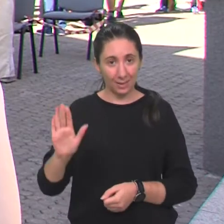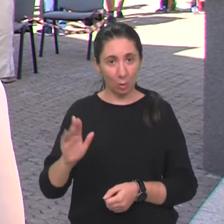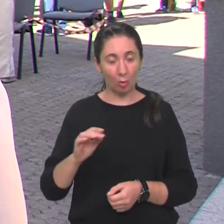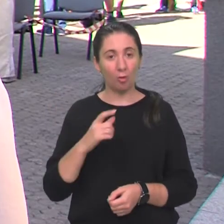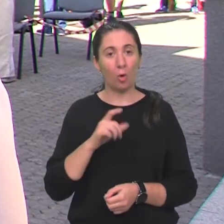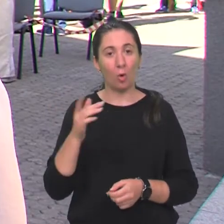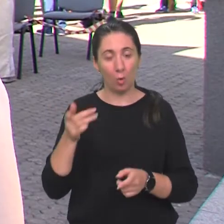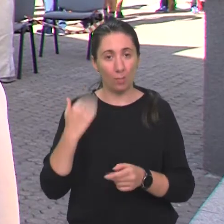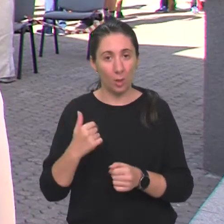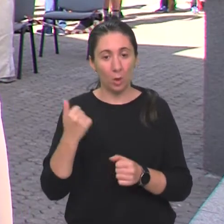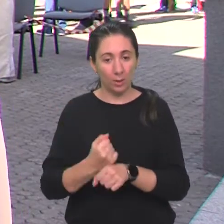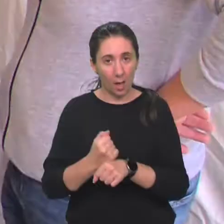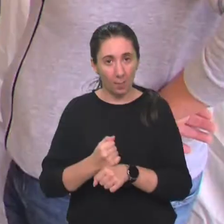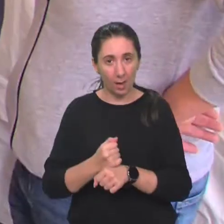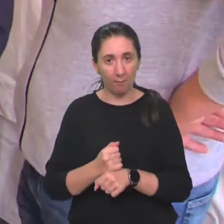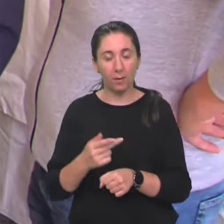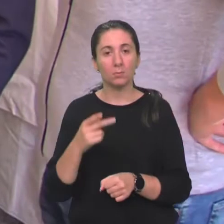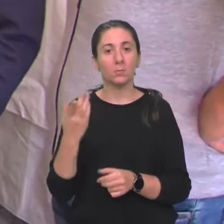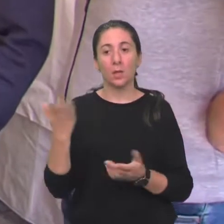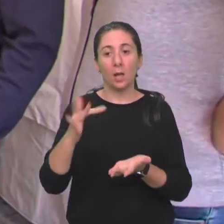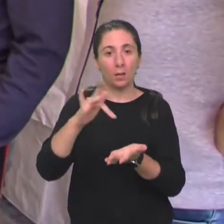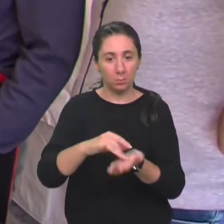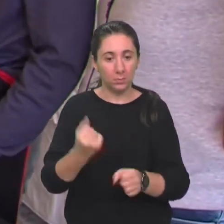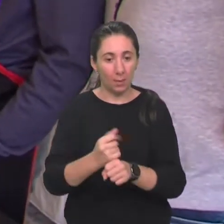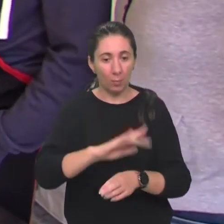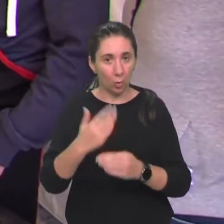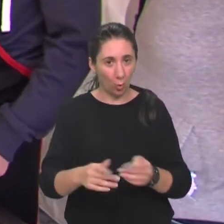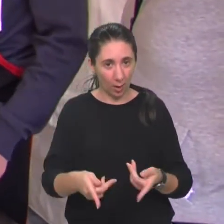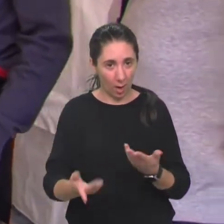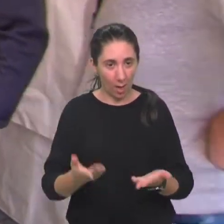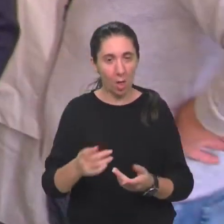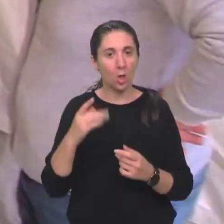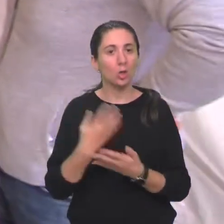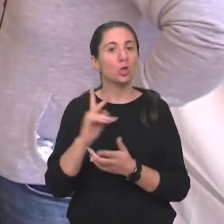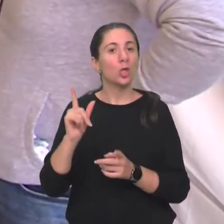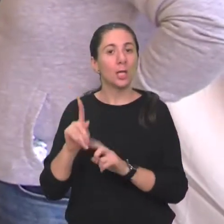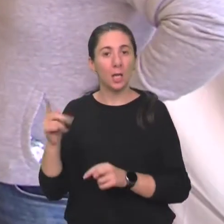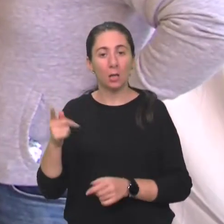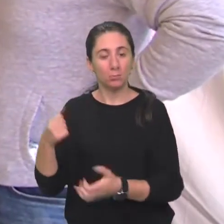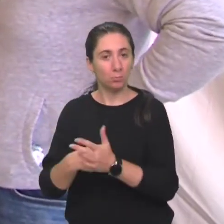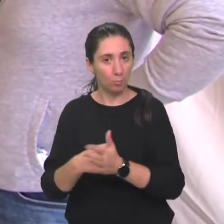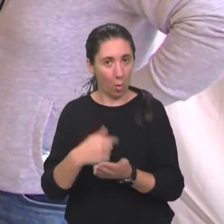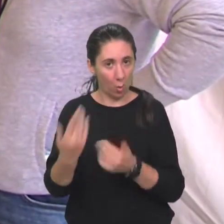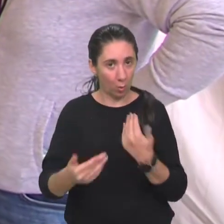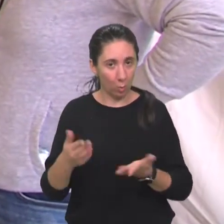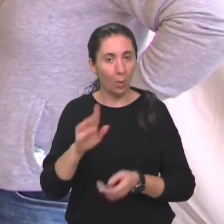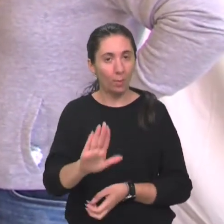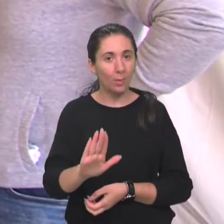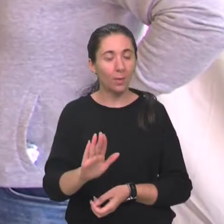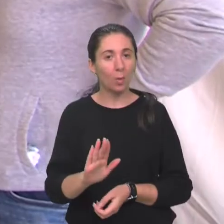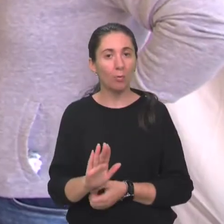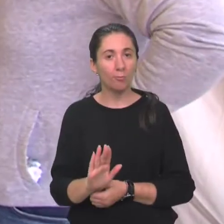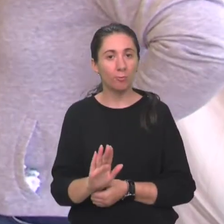dužnost prigotoviti svoje prezentacije pred žirijem na licu mjesta. Žiri boduje, znači, njihov